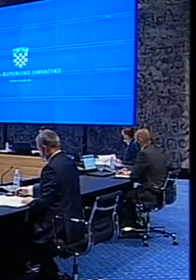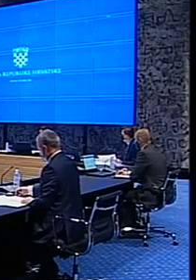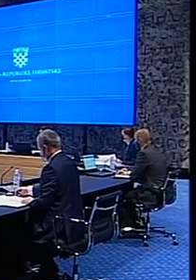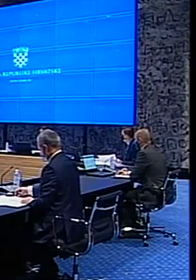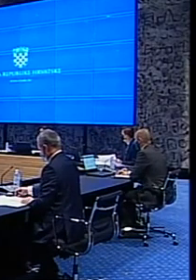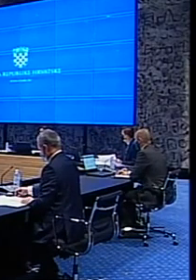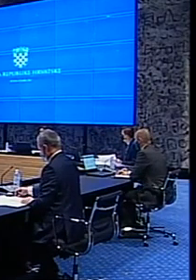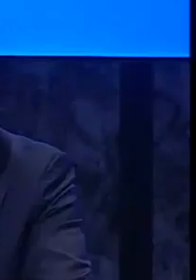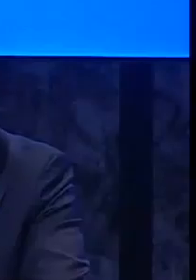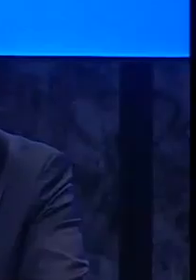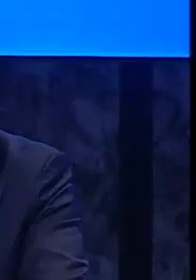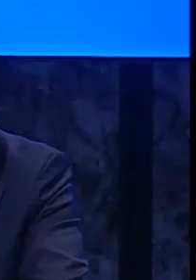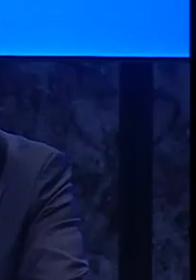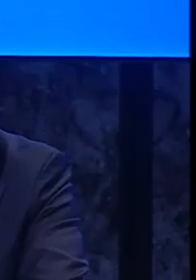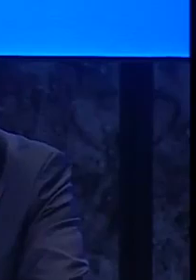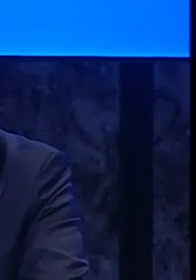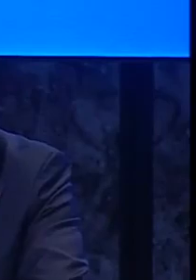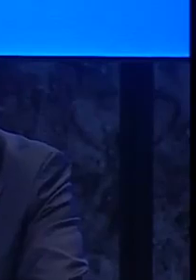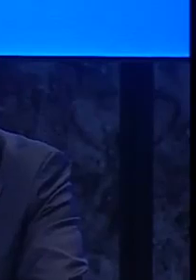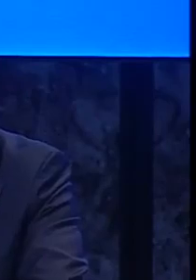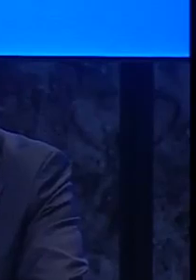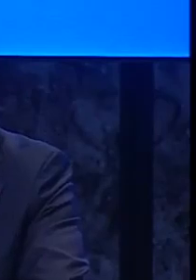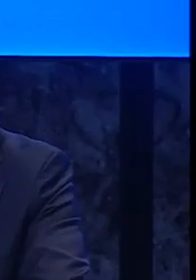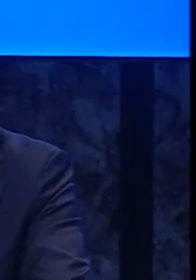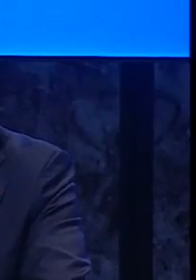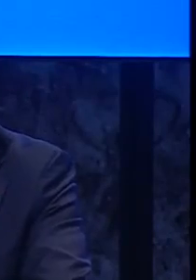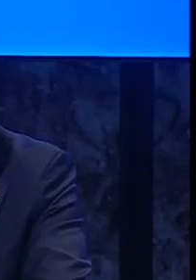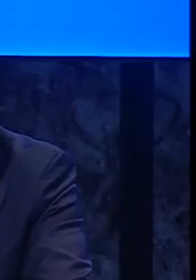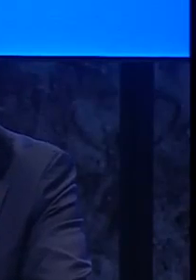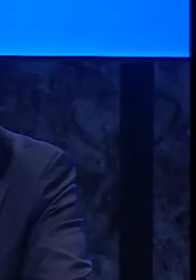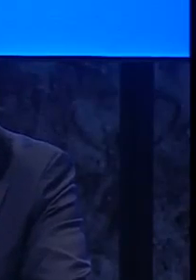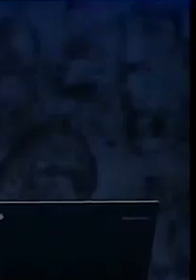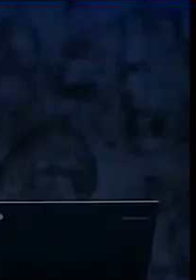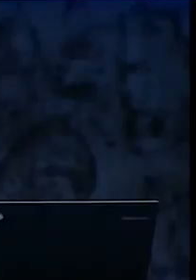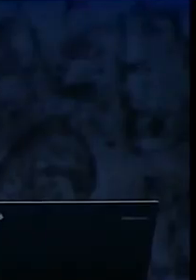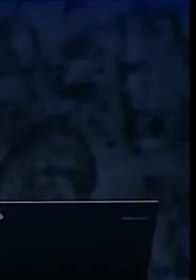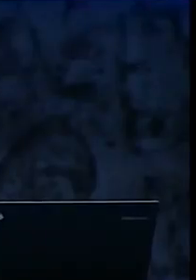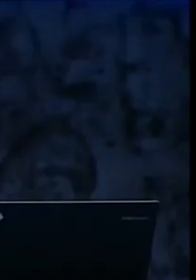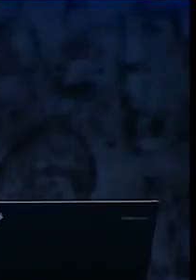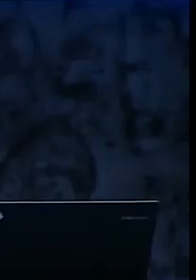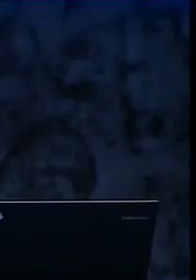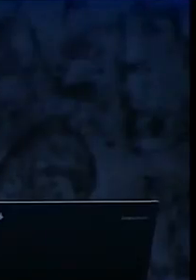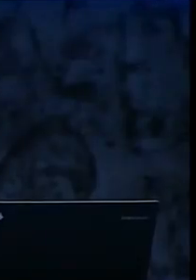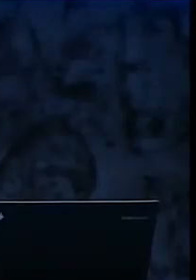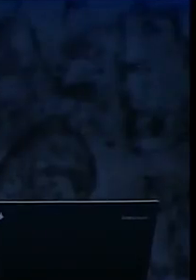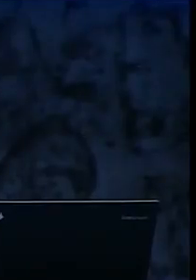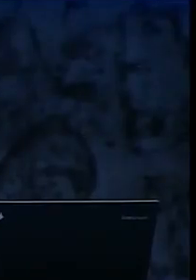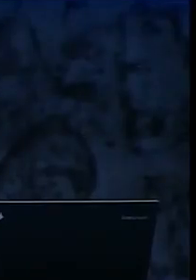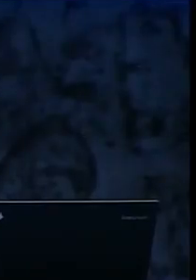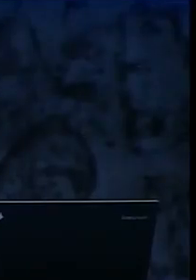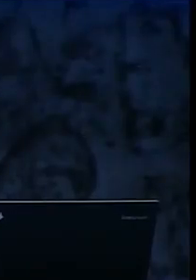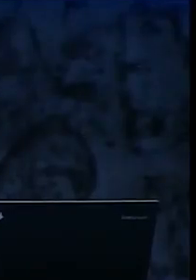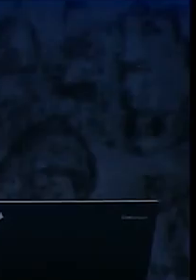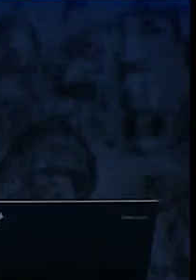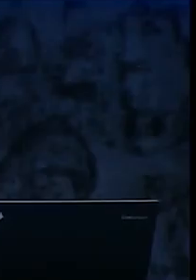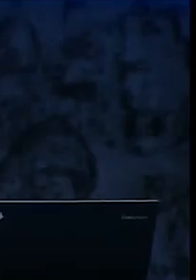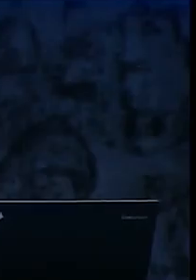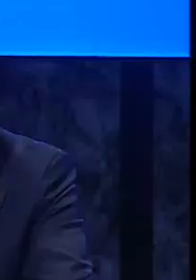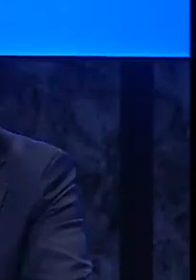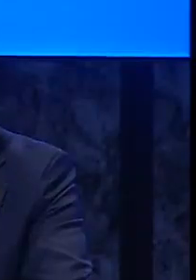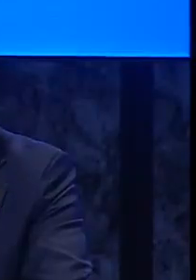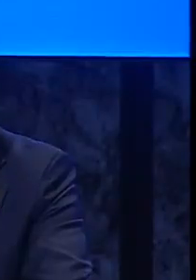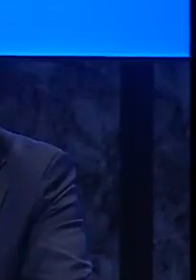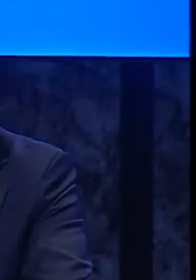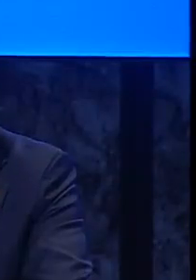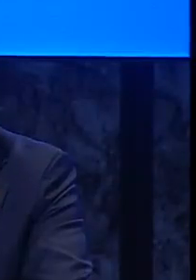nositelj Ministarstva Hrvatskih branitelja i tu zahvaljujem podpredsjednik vlade Tomi Medvedu, ali i ministru Aladroviću koji podupire